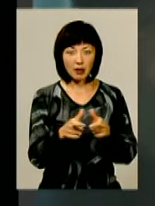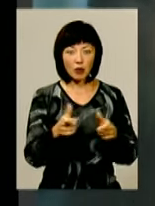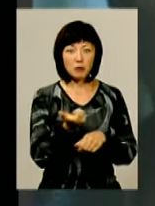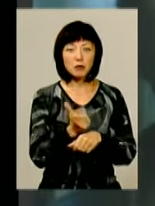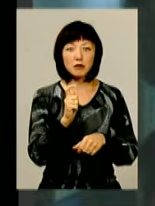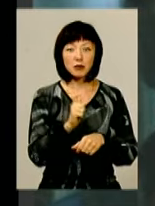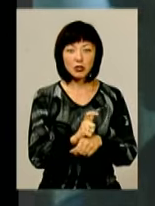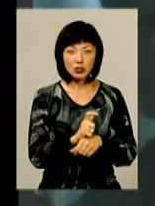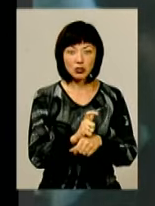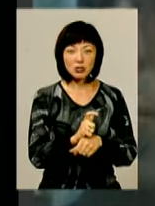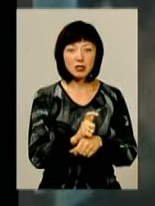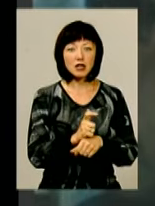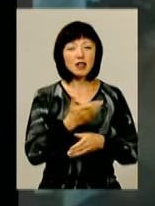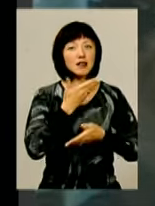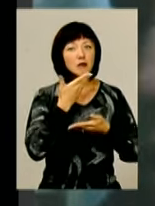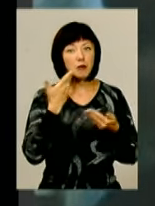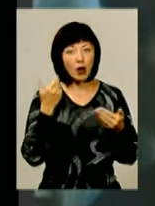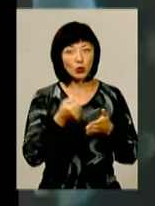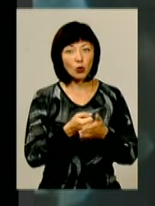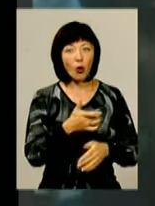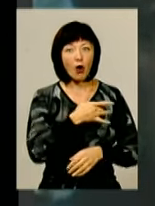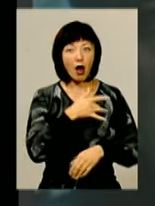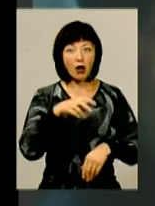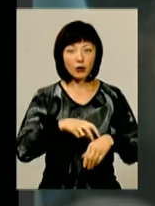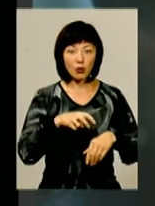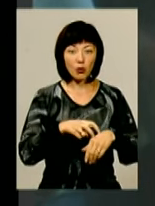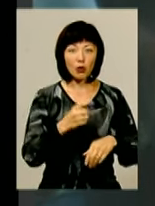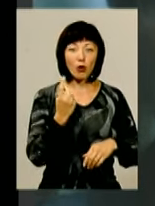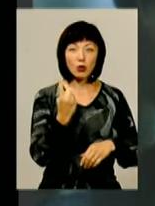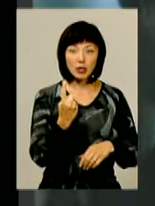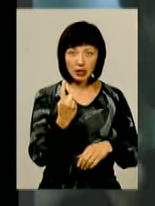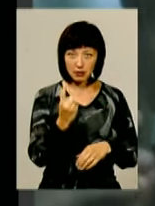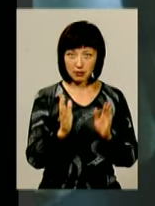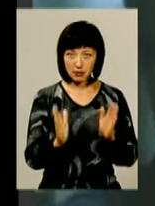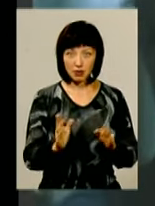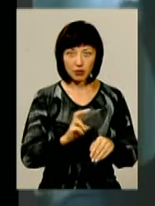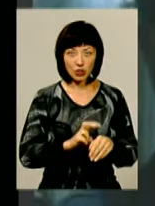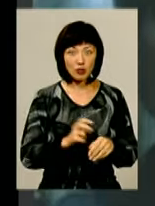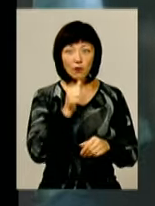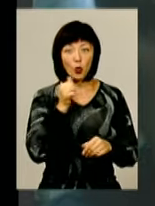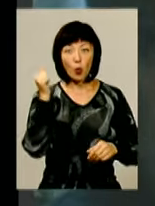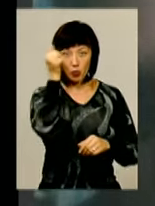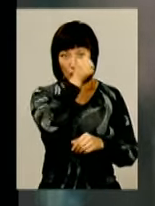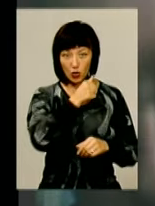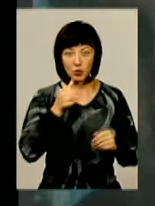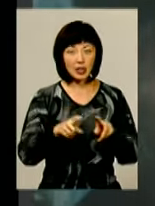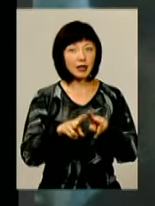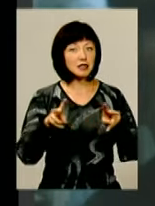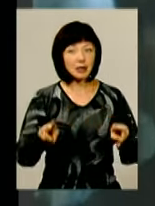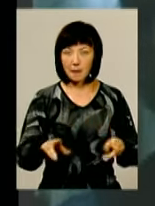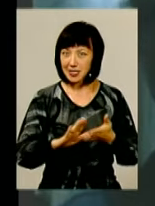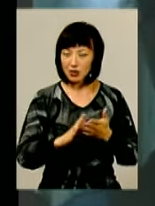Більше нього немає до кардіолога. Один – врач. В тому році та ж сама